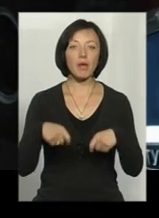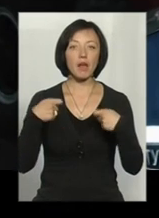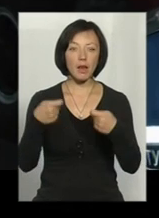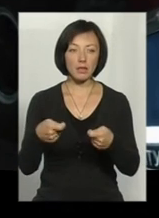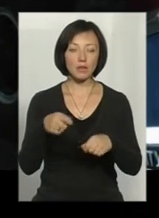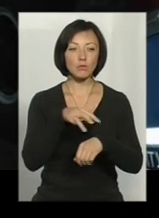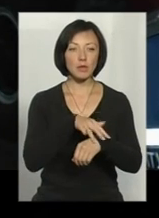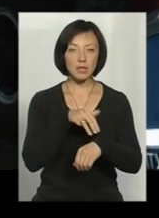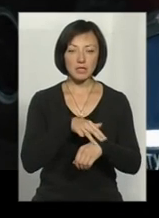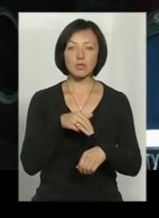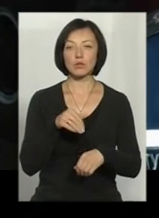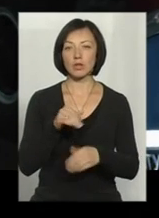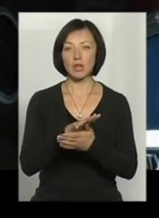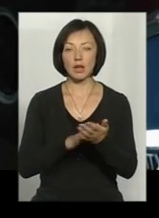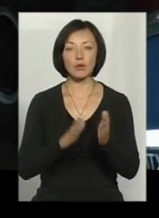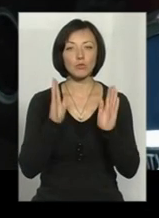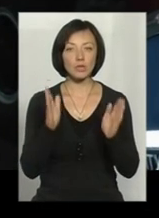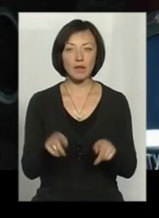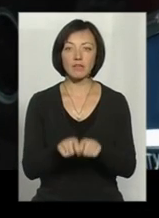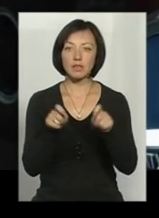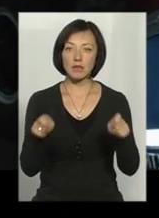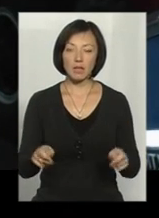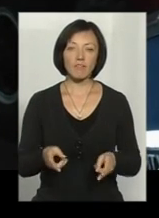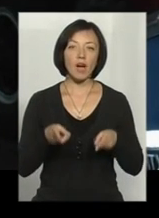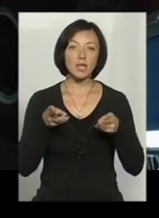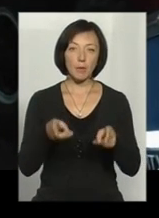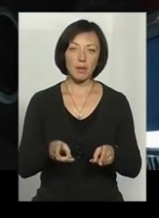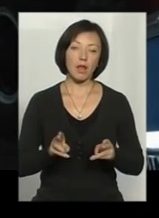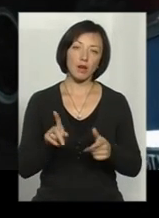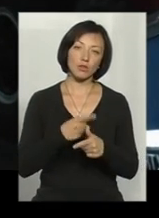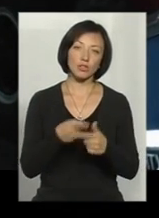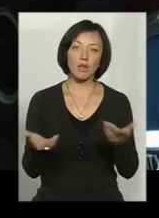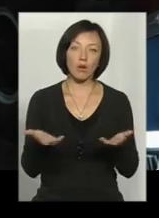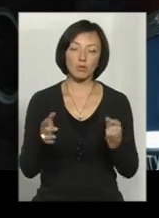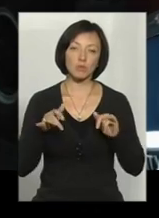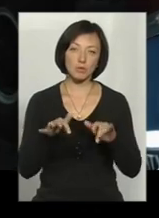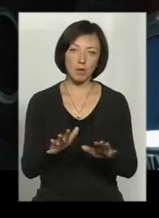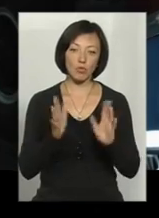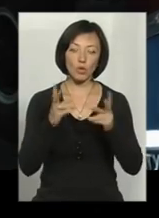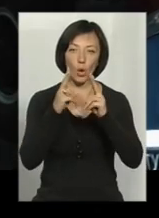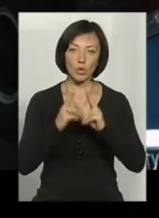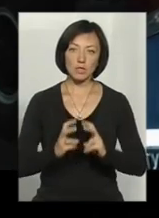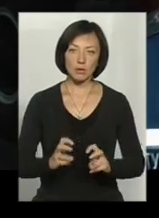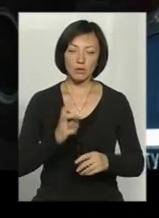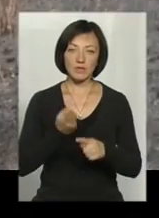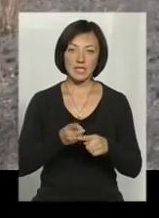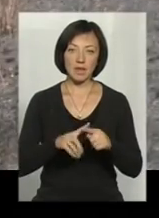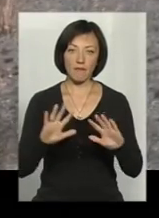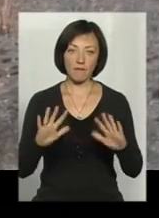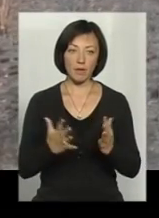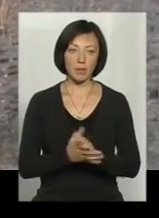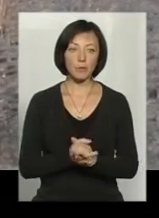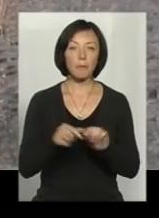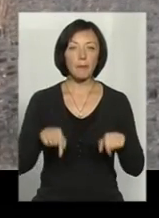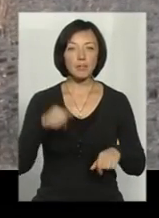міліцією. Міліція буде відкривати кримінальну, чи яку справу буде розслідувати даний випадок. Цього